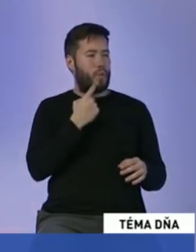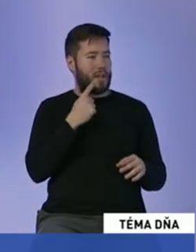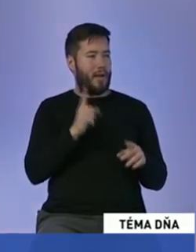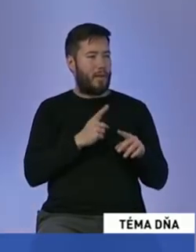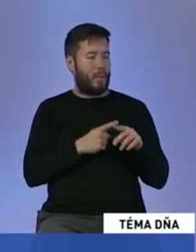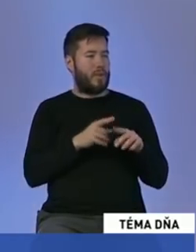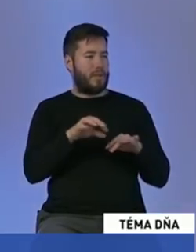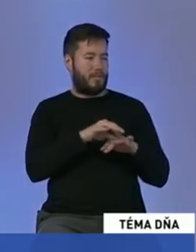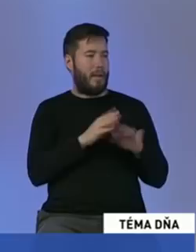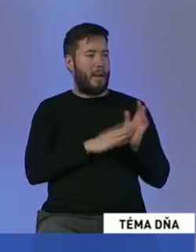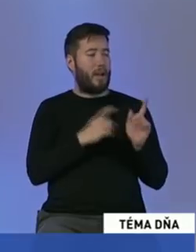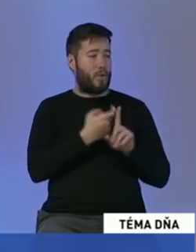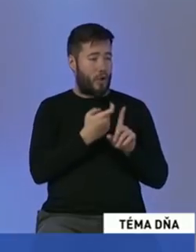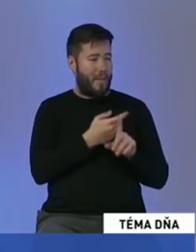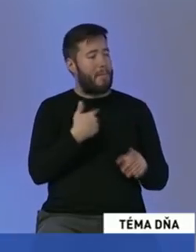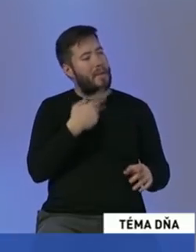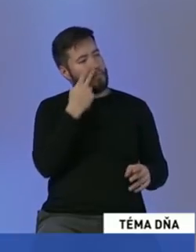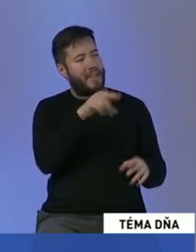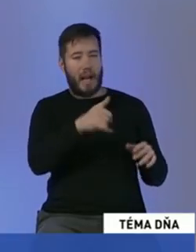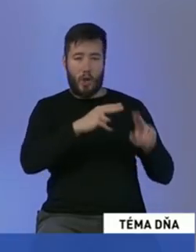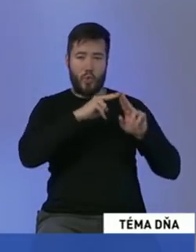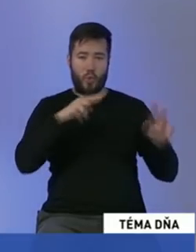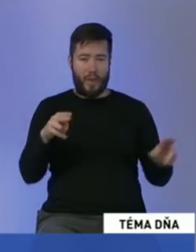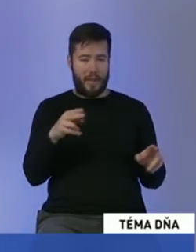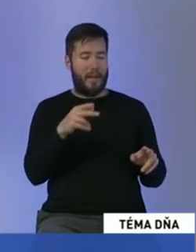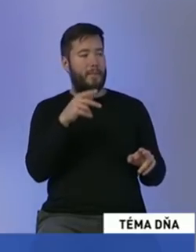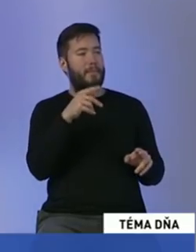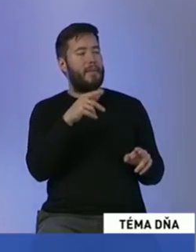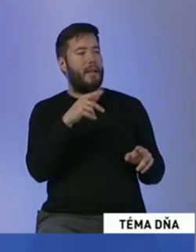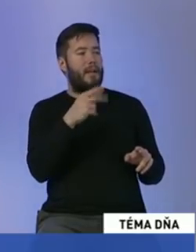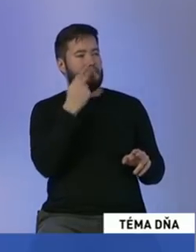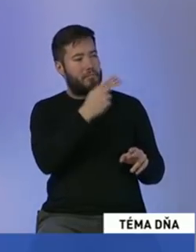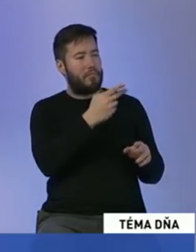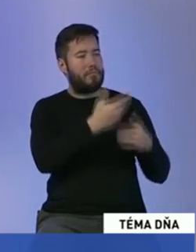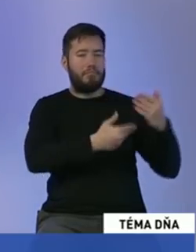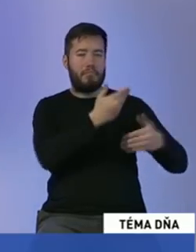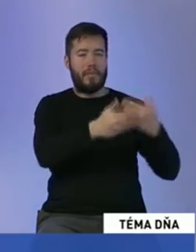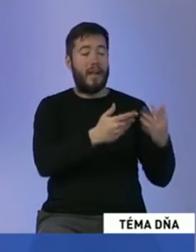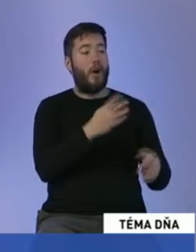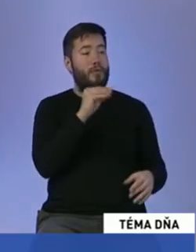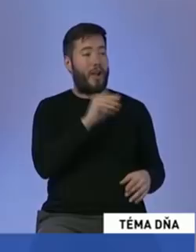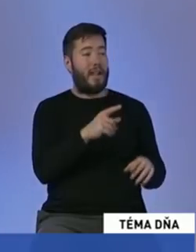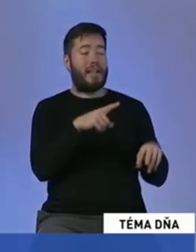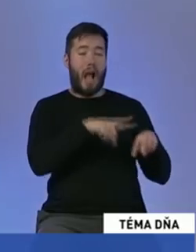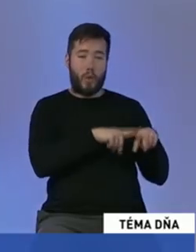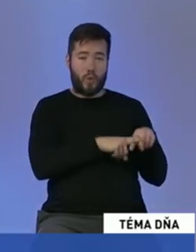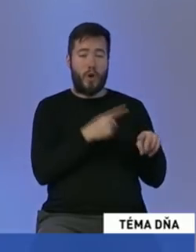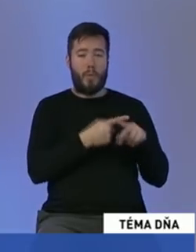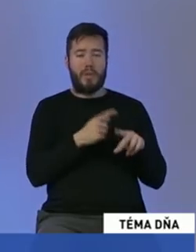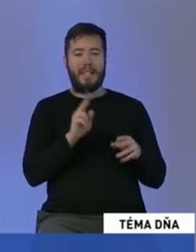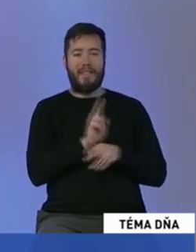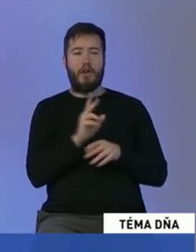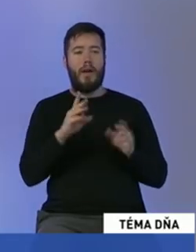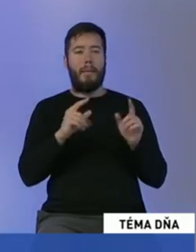týchto dvoch mladých ľudí, tak napríklad obžalovaný Zoltán Andruško ale aj Svedok Peter to odhovorili o tom, že ak by Marian Kočner